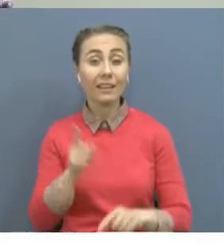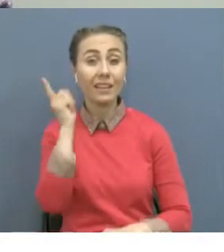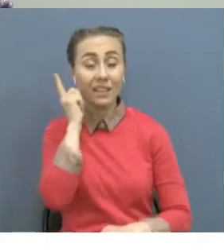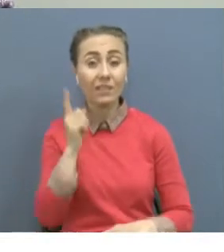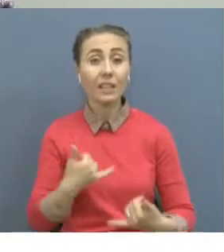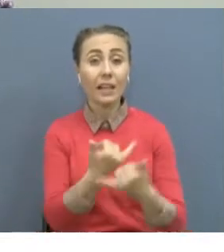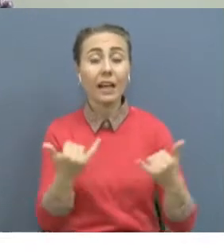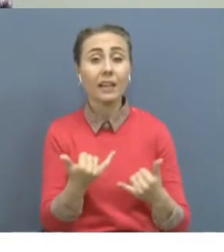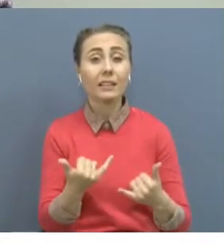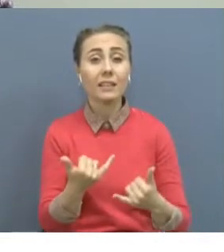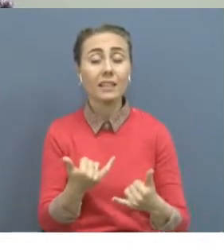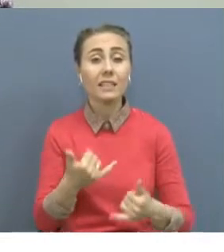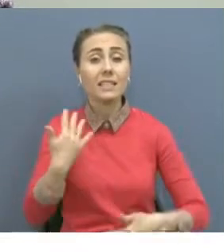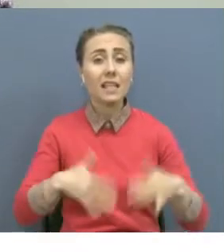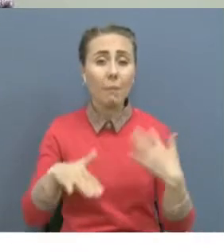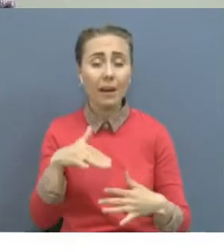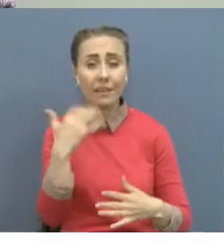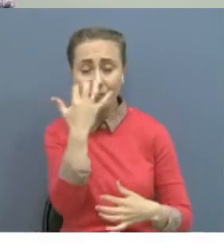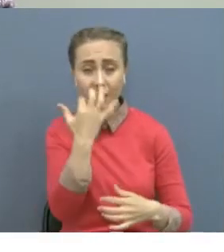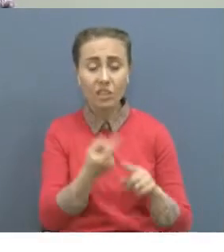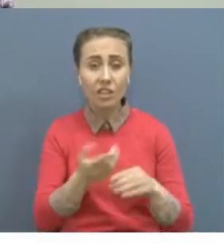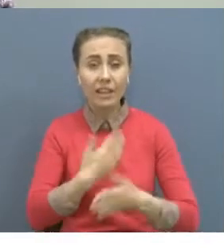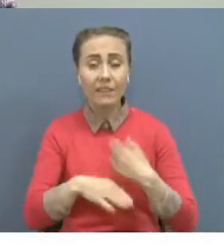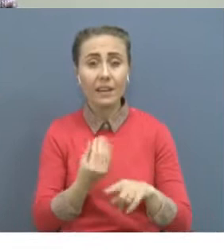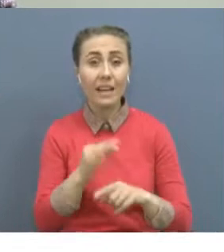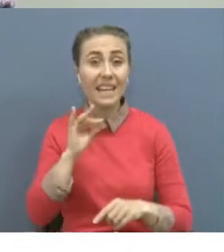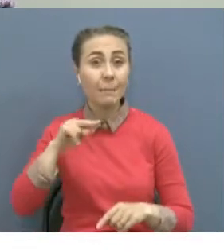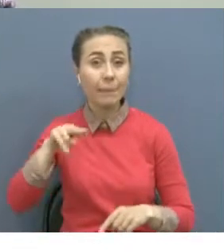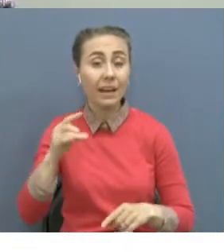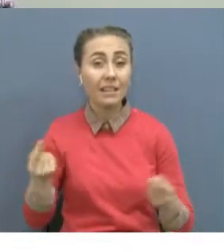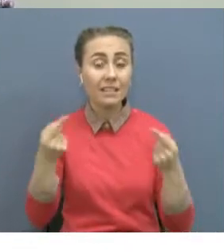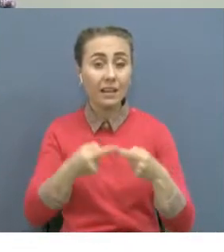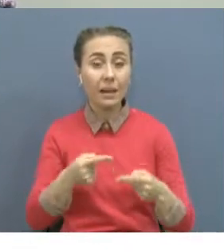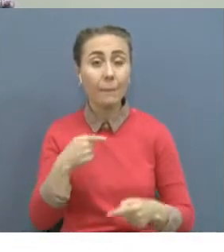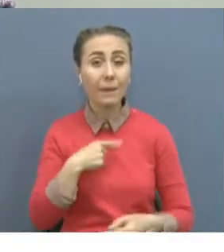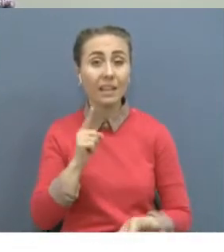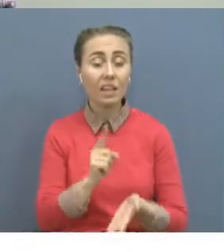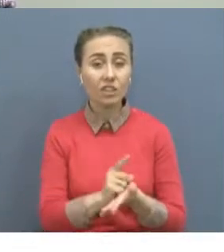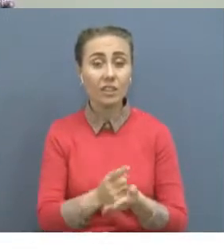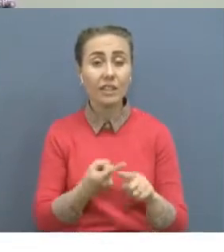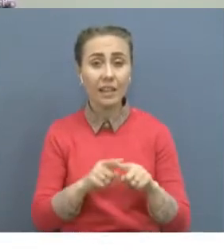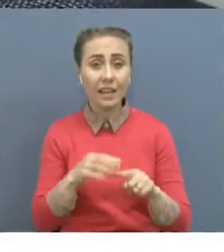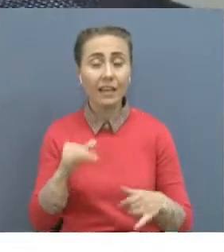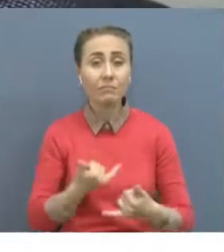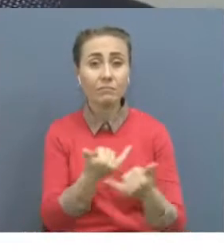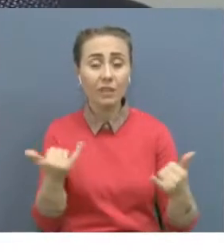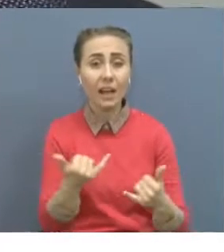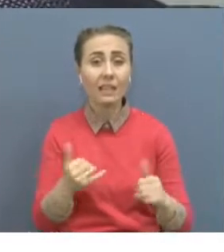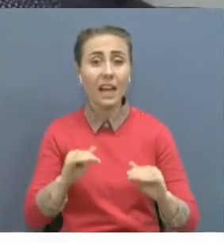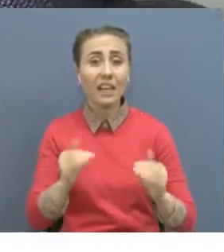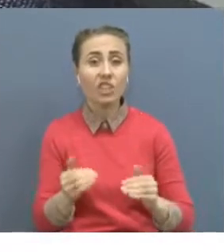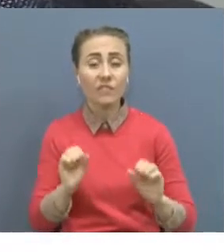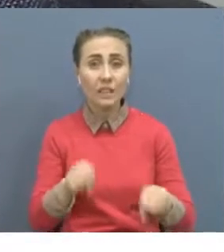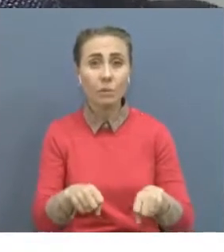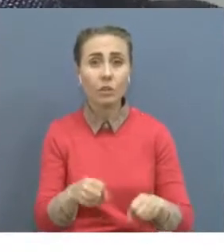Бұл телефондар зағип жандарға арналған. Жеке 16 бағдарламасына сәйкес мүгедек жандарды телефонмен қамтамасы теті өміз ғажет.